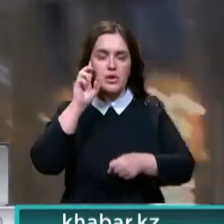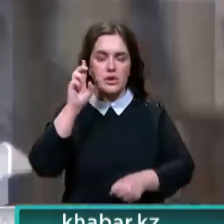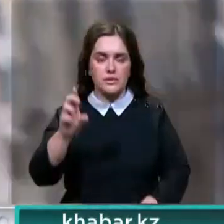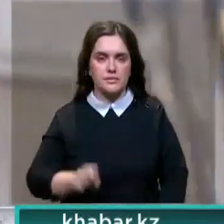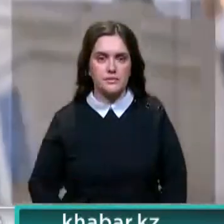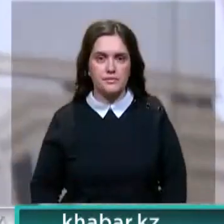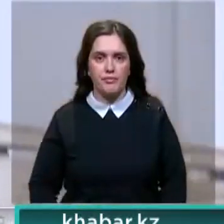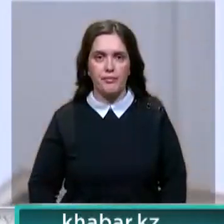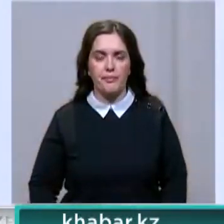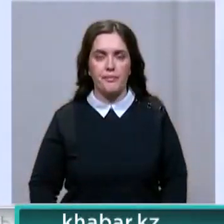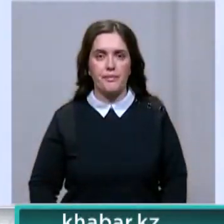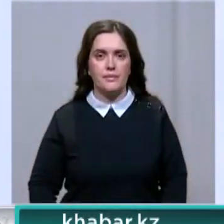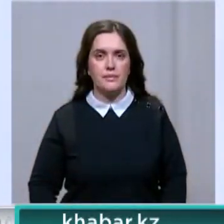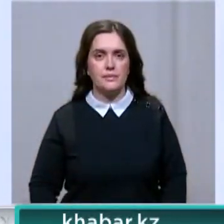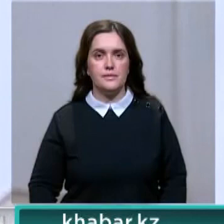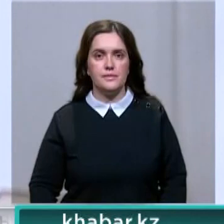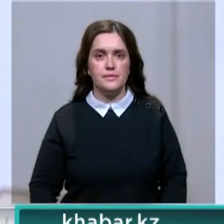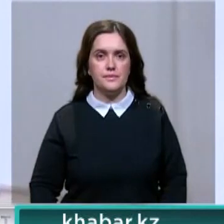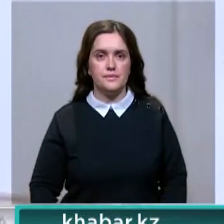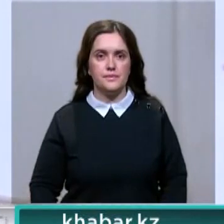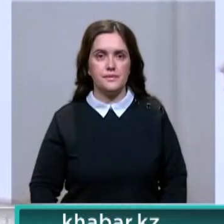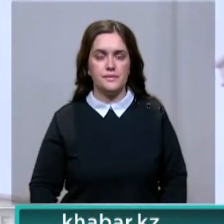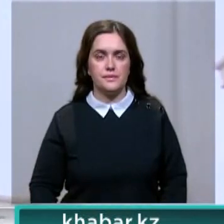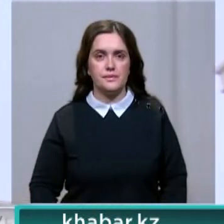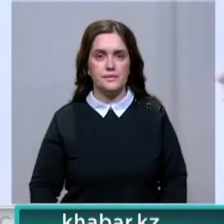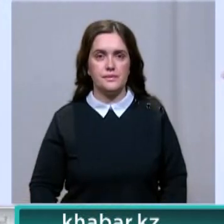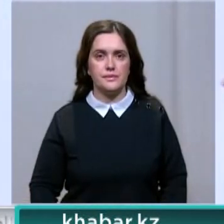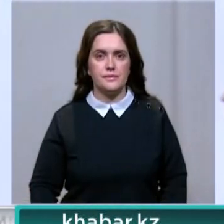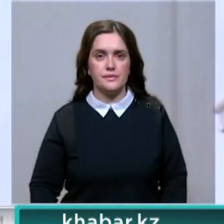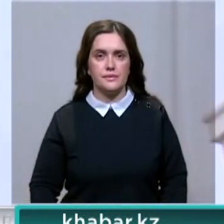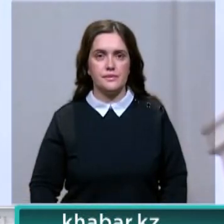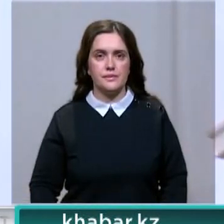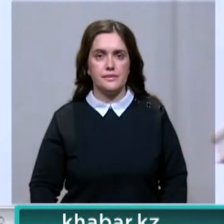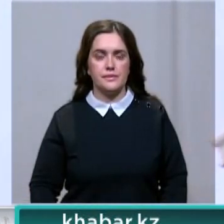Монтаева, Булатвик Табалдиев, при содействии телерадиокомплекса президента «Итоги дня».